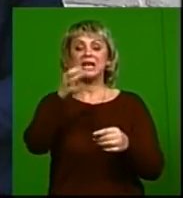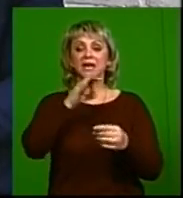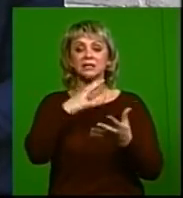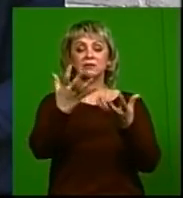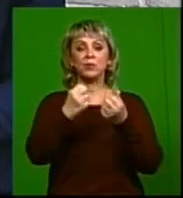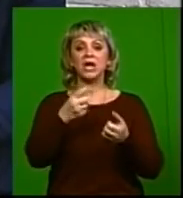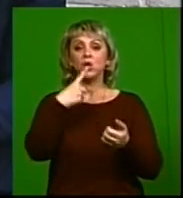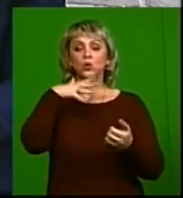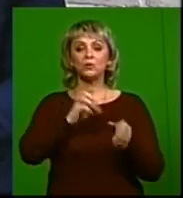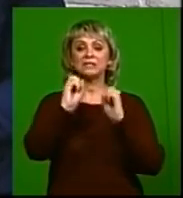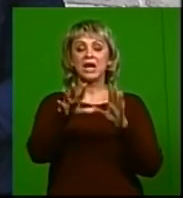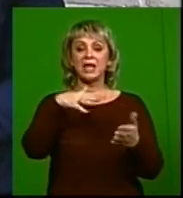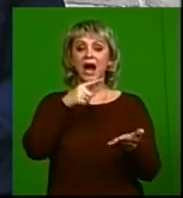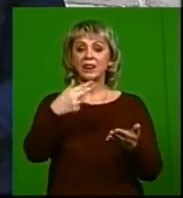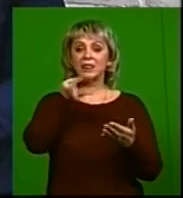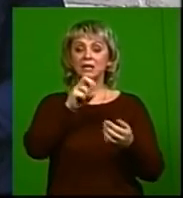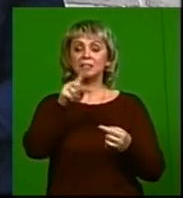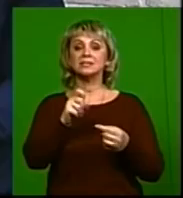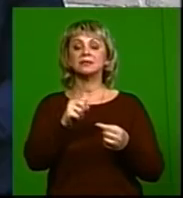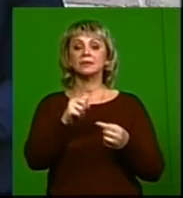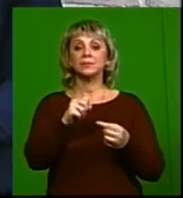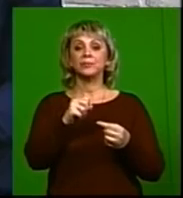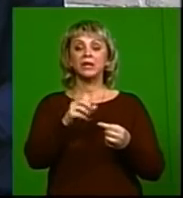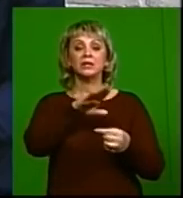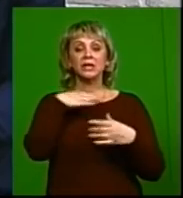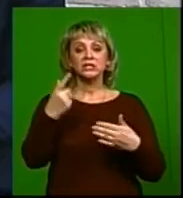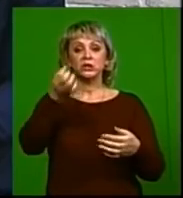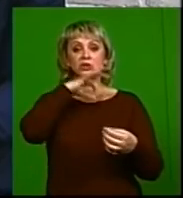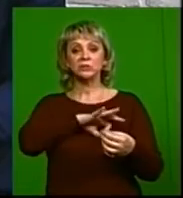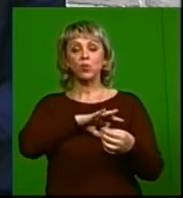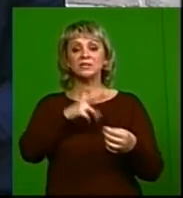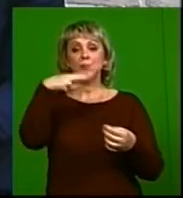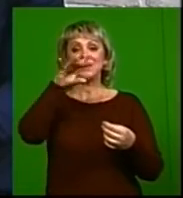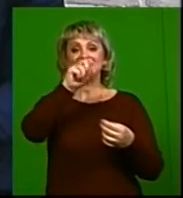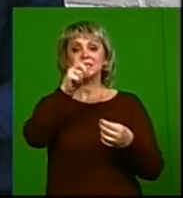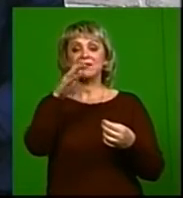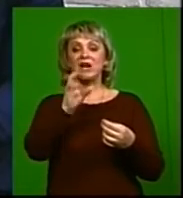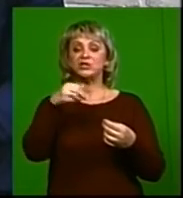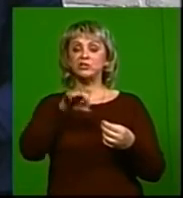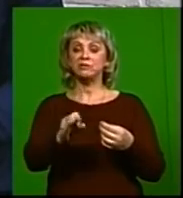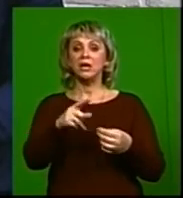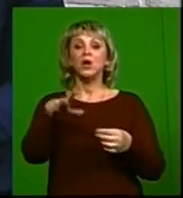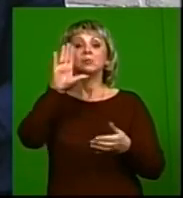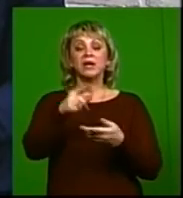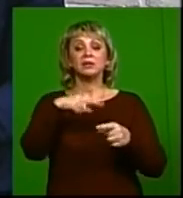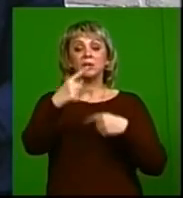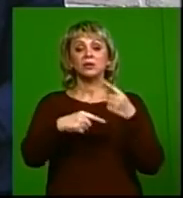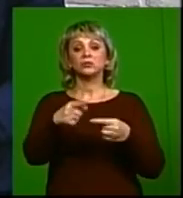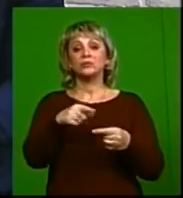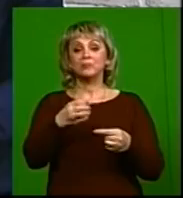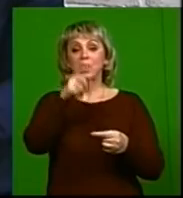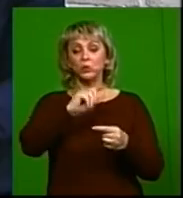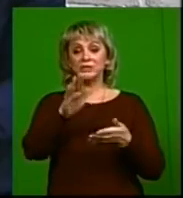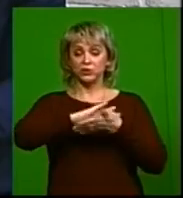сдать кровь на анализ и так далее. Но не хотят использовать презерватив, например, и так далее. И вот это всё приводит к плачевным